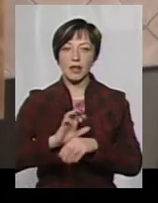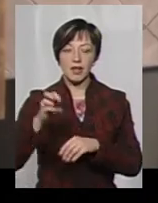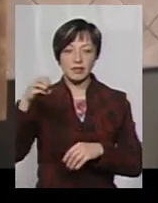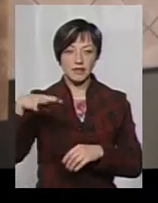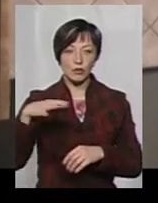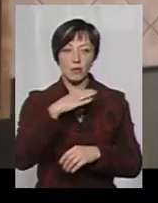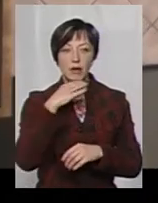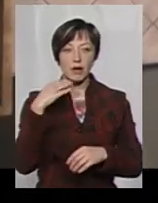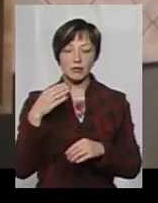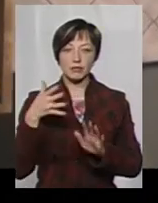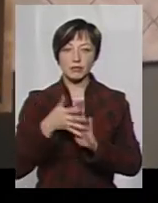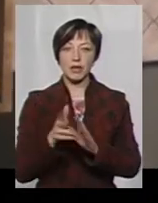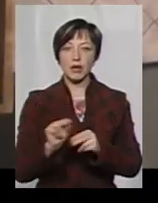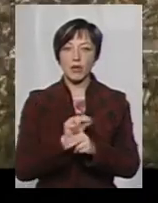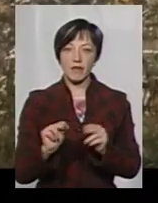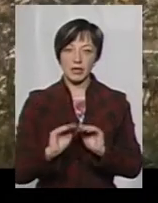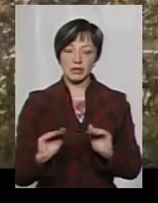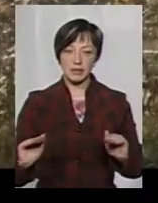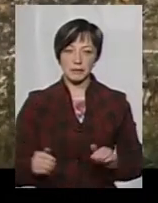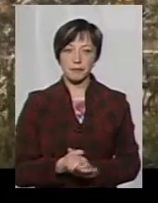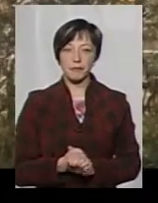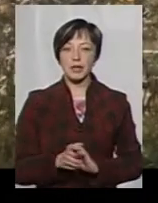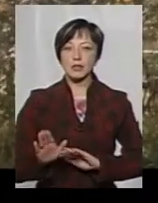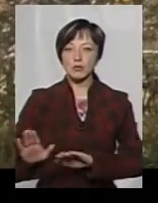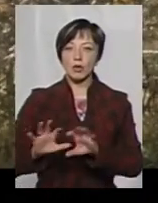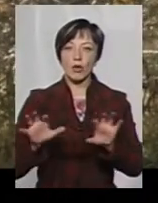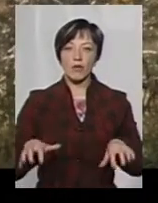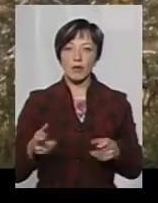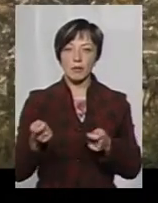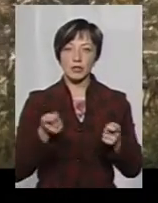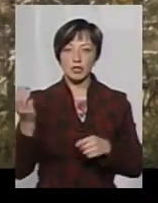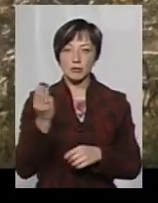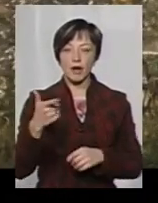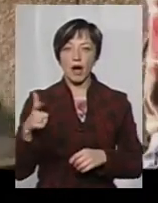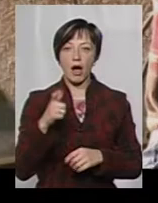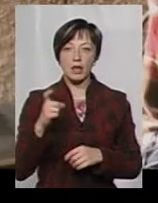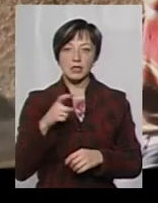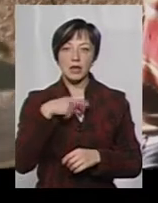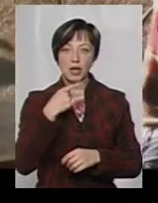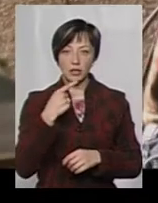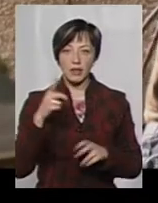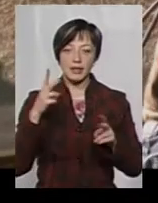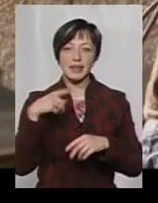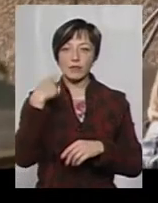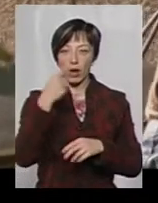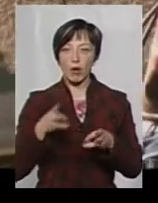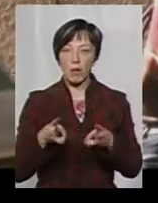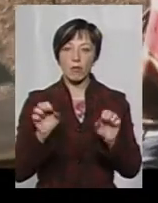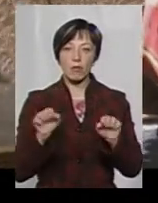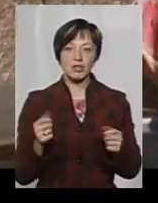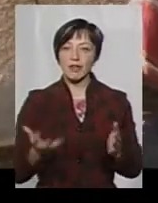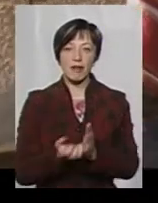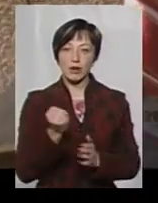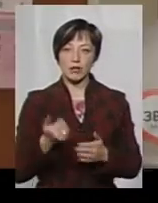а дуже багато йшло на лікування дітей». Заступник голови правління «Шепетівка ГАЗ» Анатолій Пращур каже, індивідуальне опалення може не